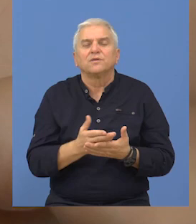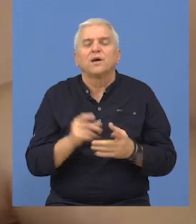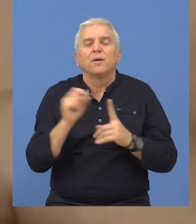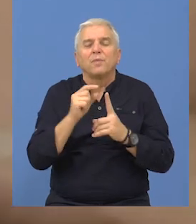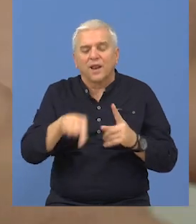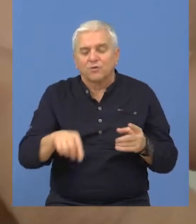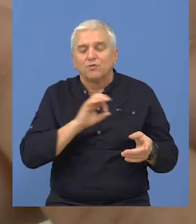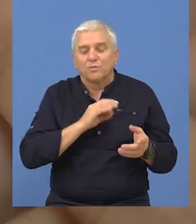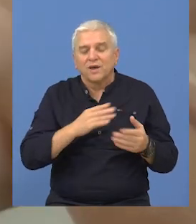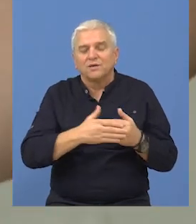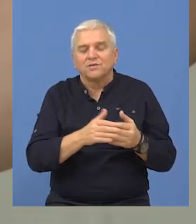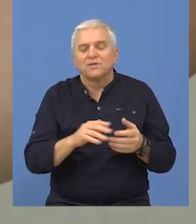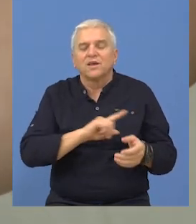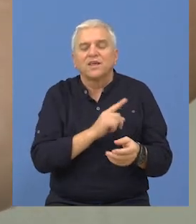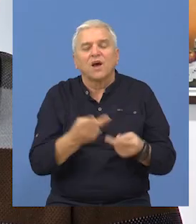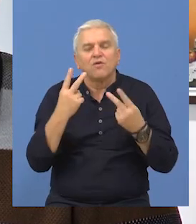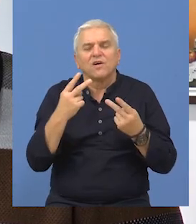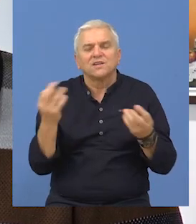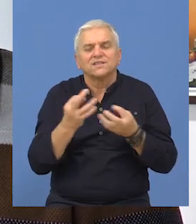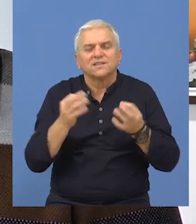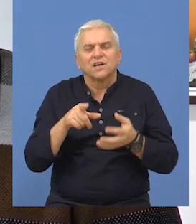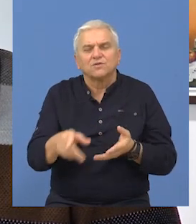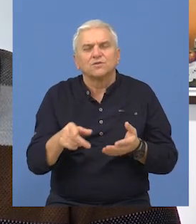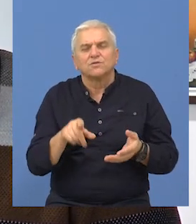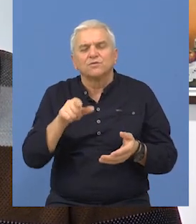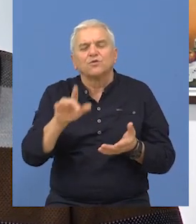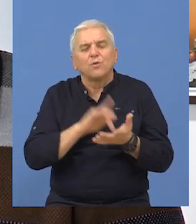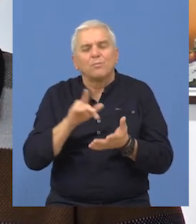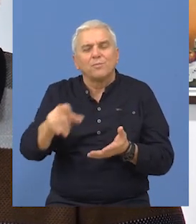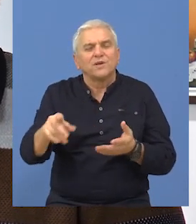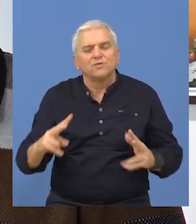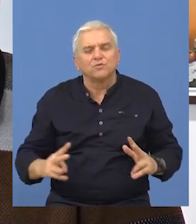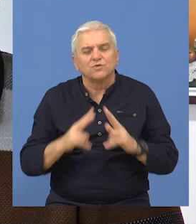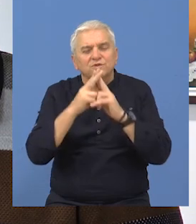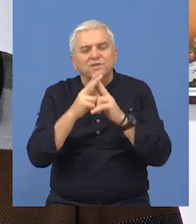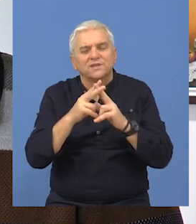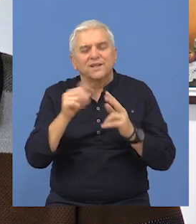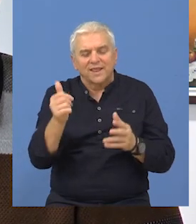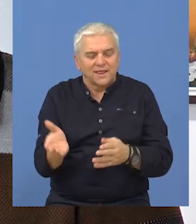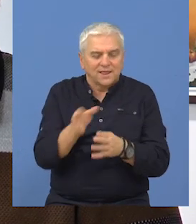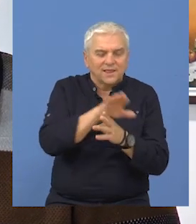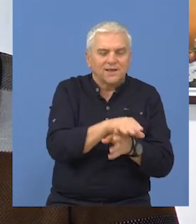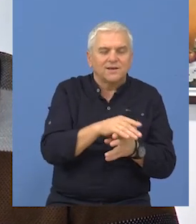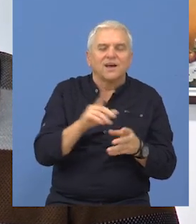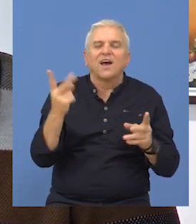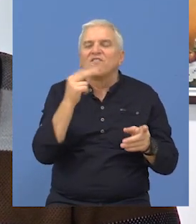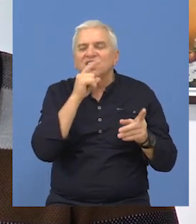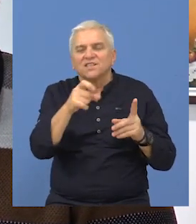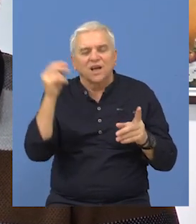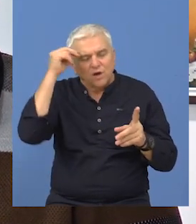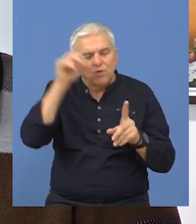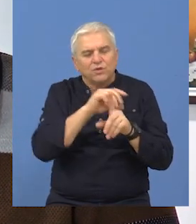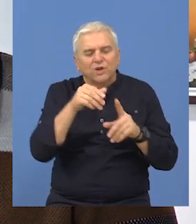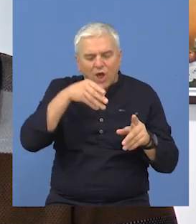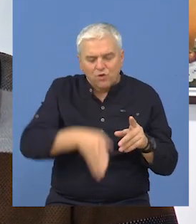je perlek kod Bečaja, što više izuzetan po tome što se na tom mestu susreću s jedne strane vinčanska kultura